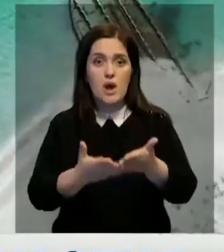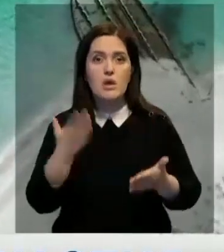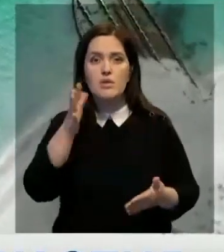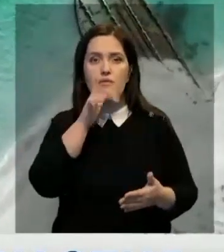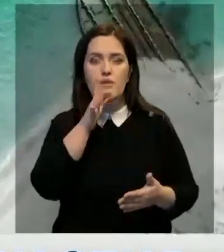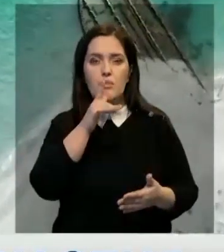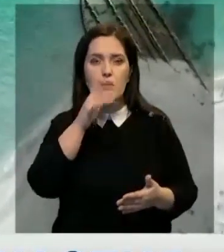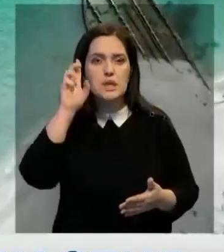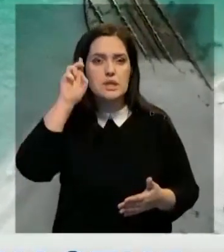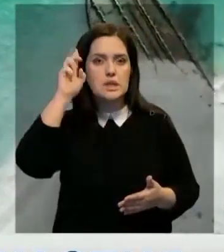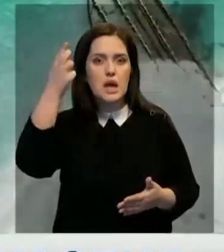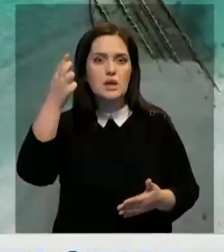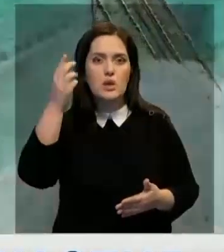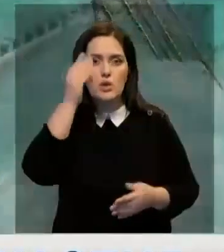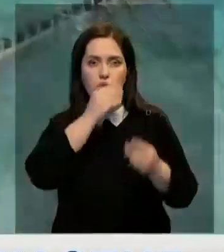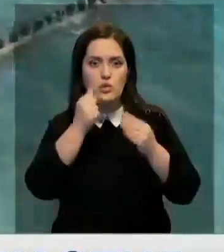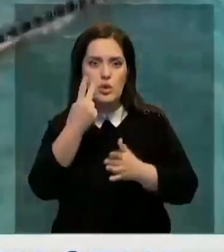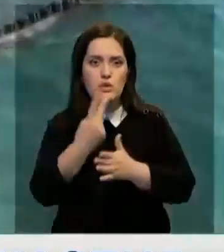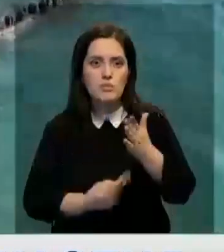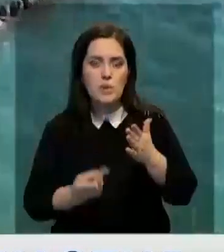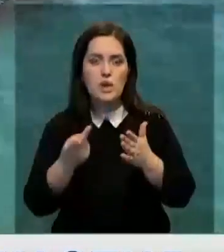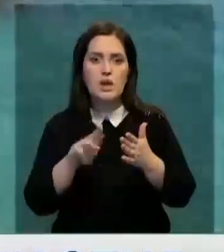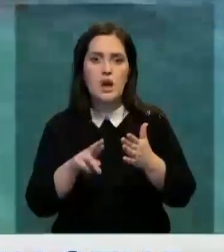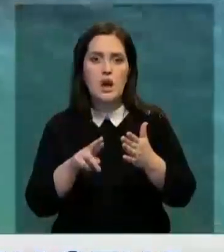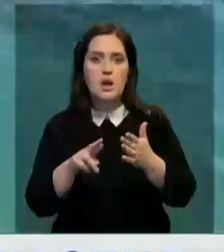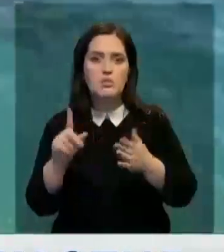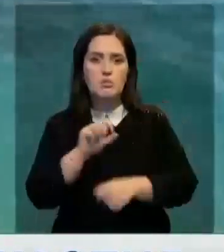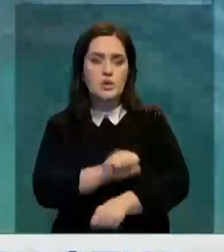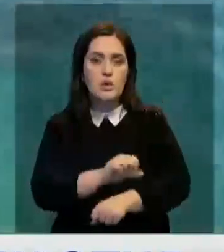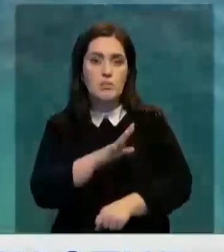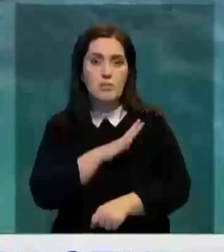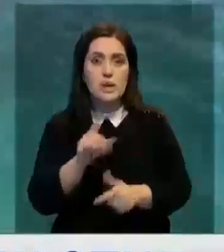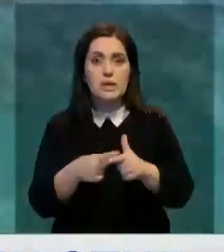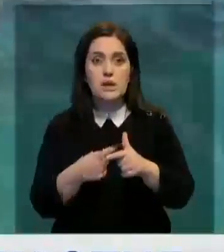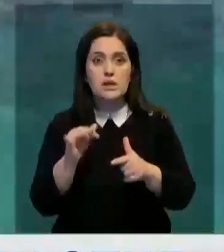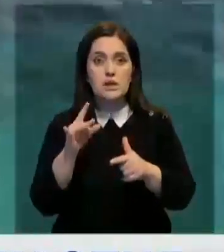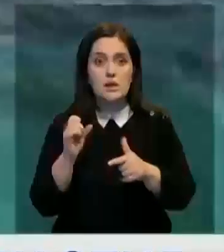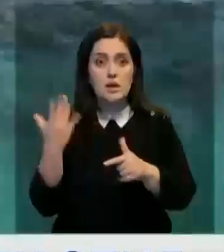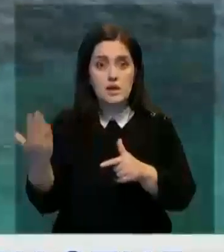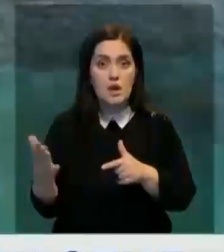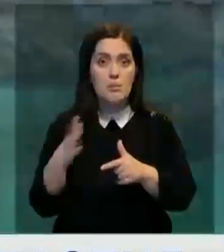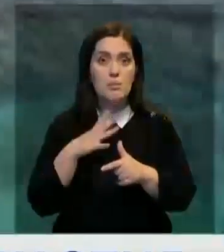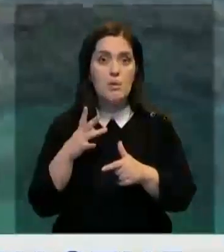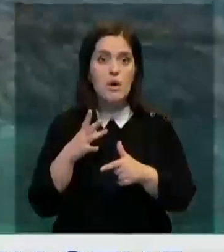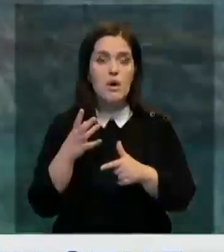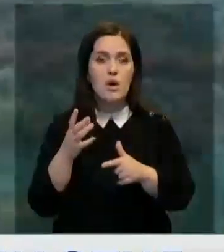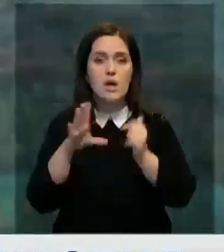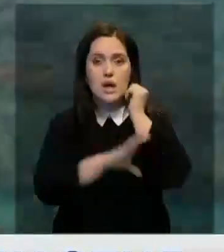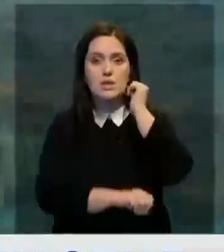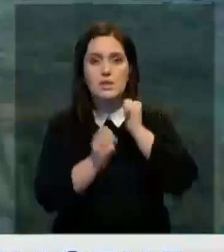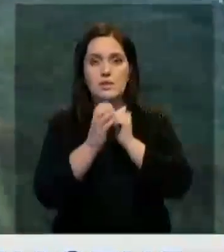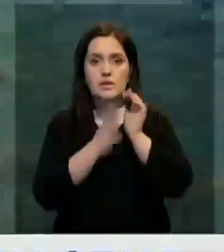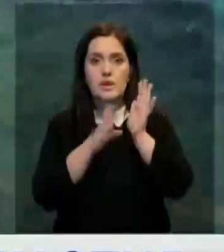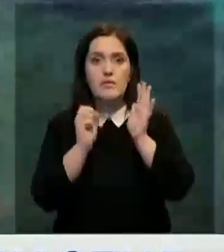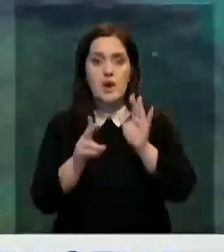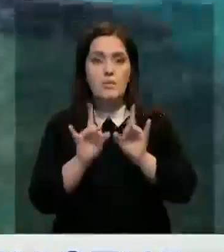царского времени, которые искусственно затопляли для возведения причалов. Или иранские суда, ставшие на мель еще в конце 19